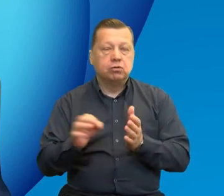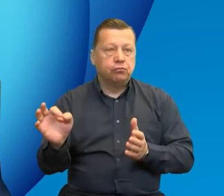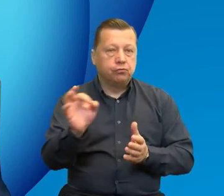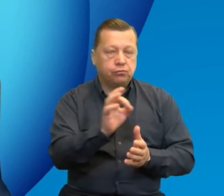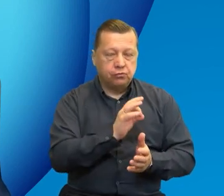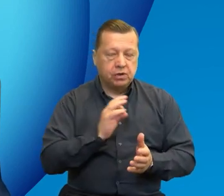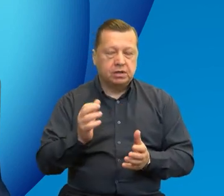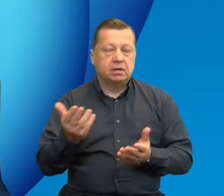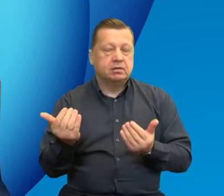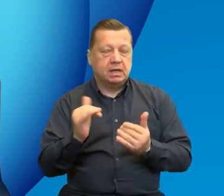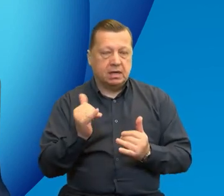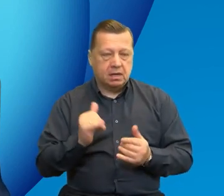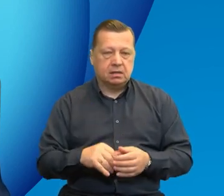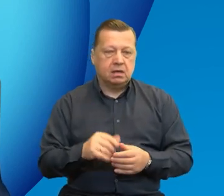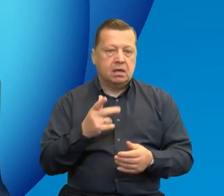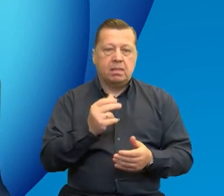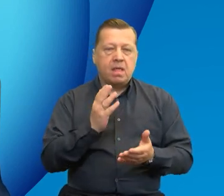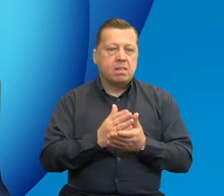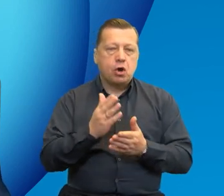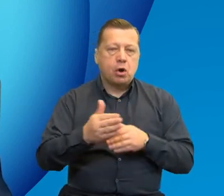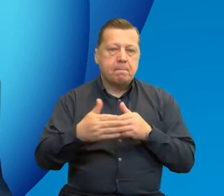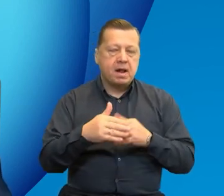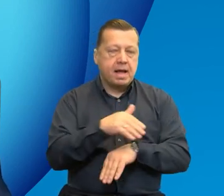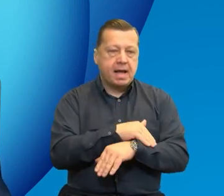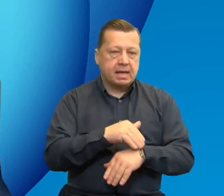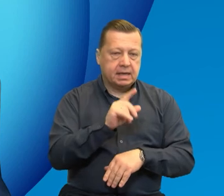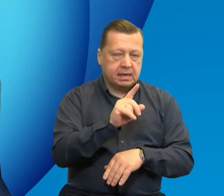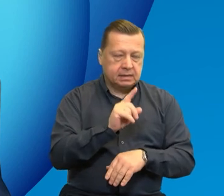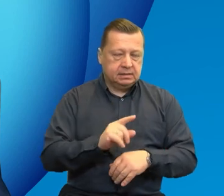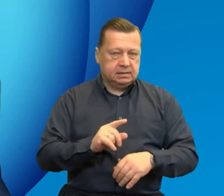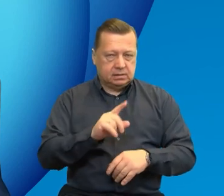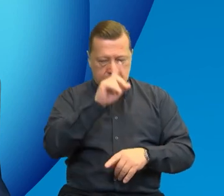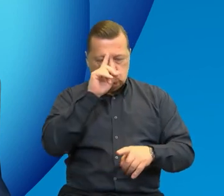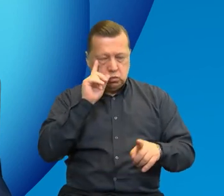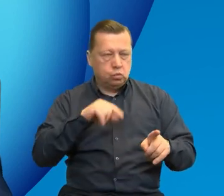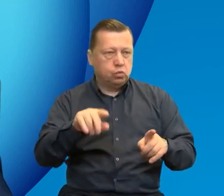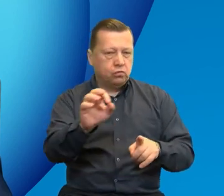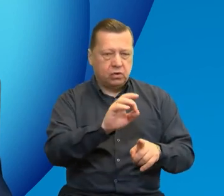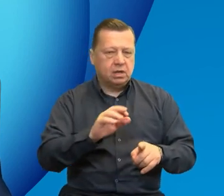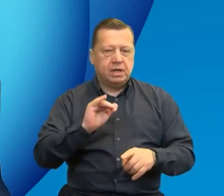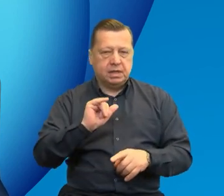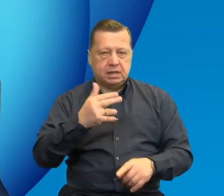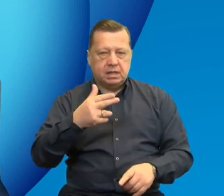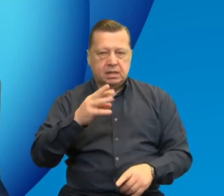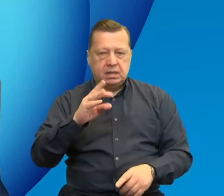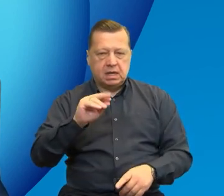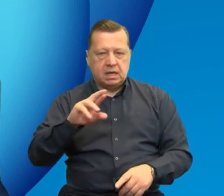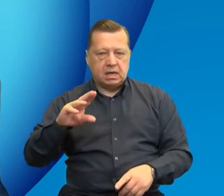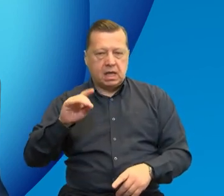mieszkańców nie tylko regionów przygranicznych, gdyż tak jak powiedziała Agnieszka, Interreg to